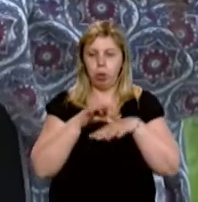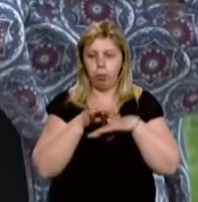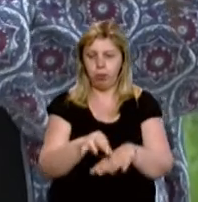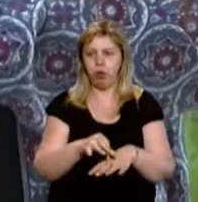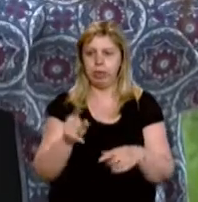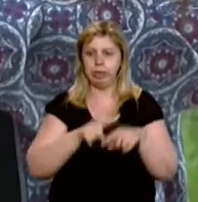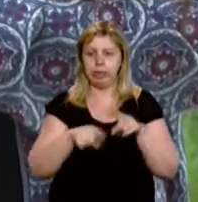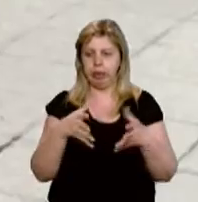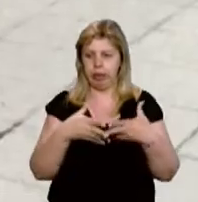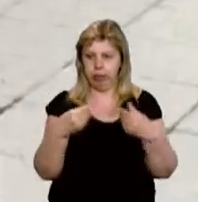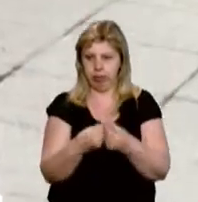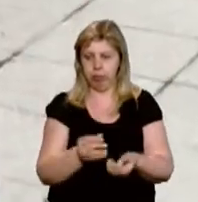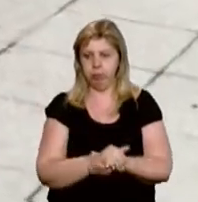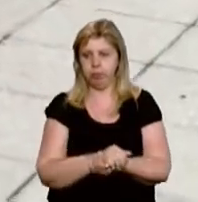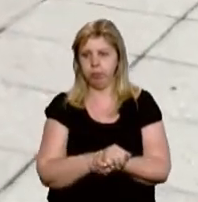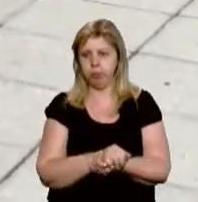проводити з рідними.